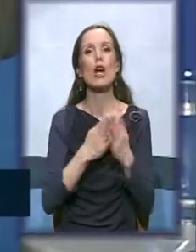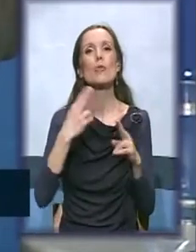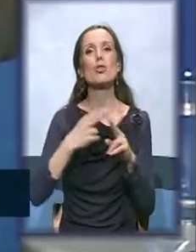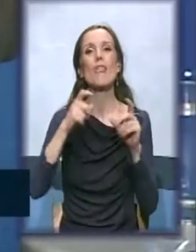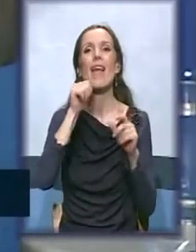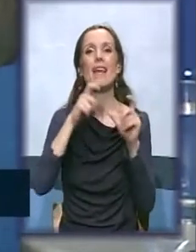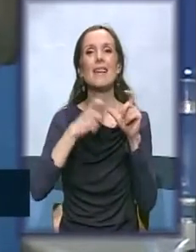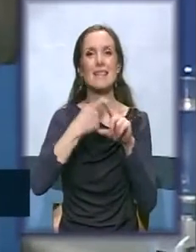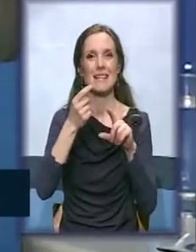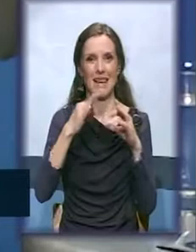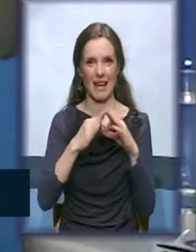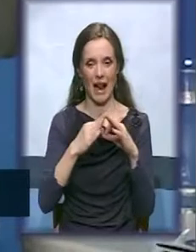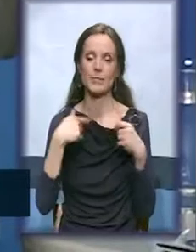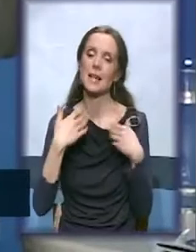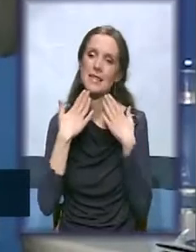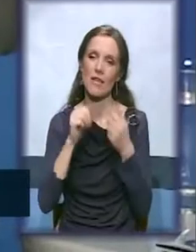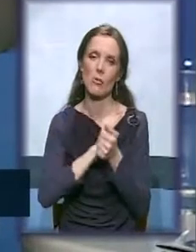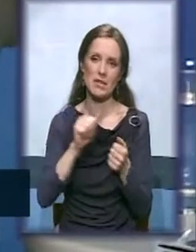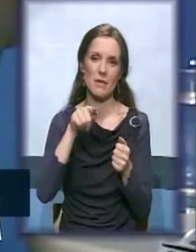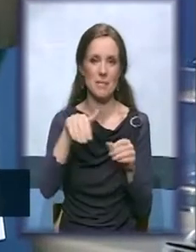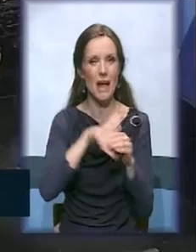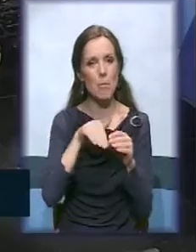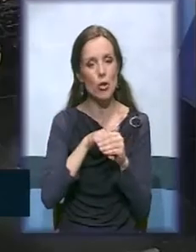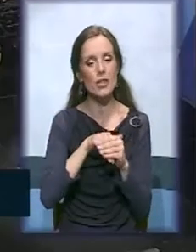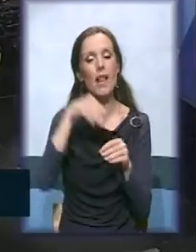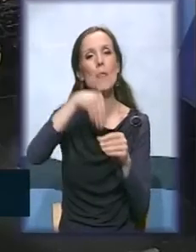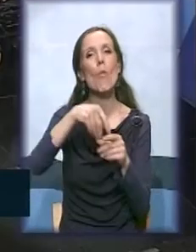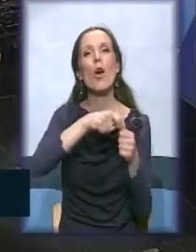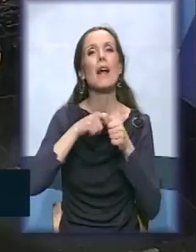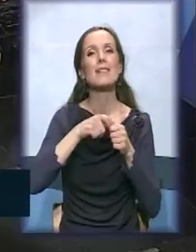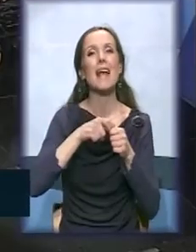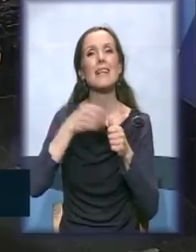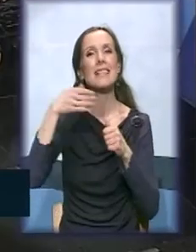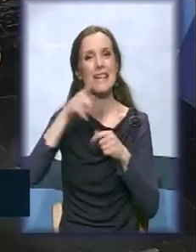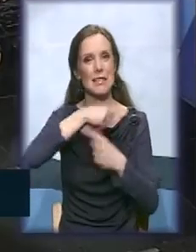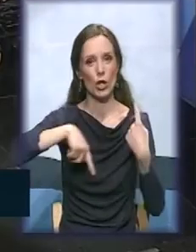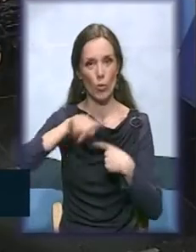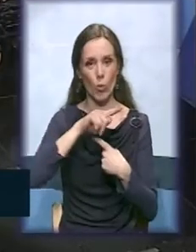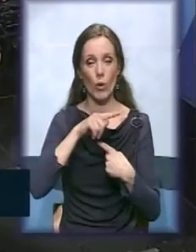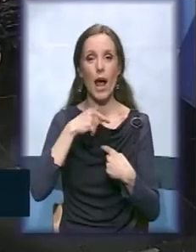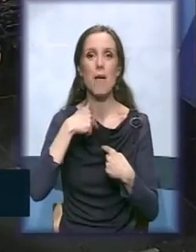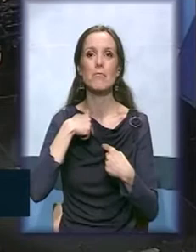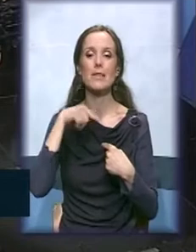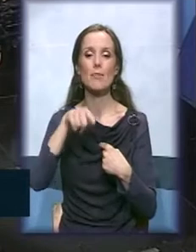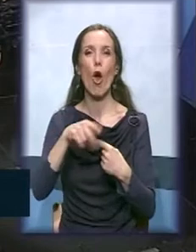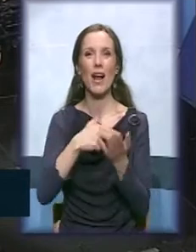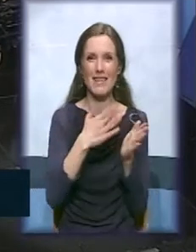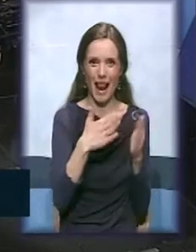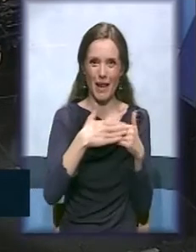Ja se zahvaljujem i svim zaposlenim organizaciji iz Kruga. Mi smo stvarno tamo uvek u tom jednom otvorenom